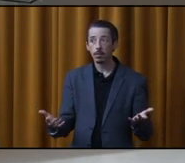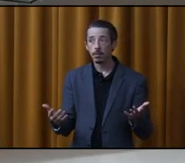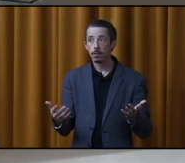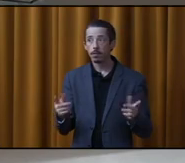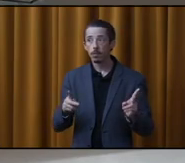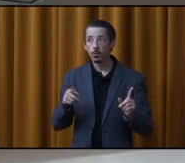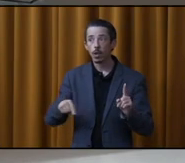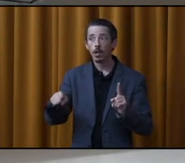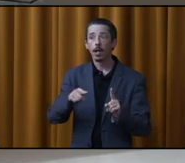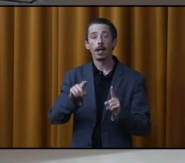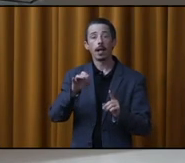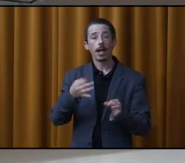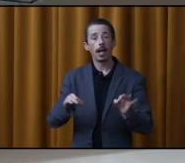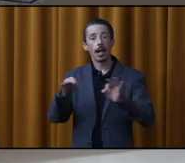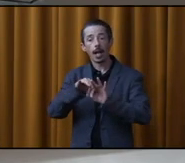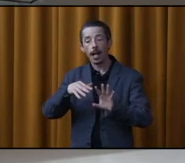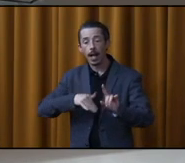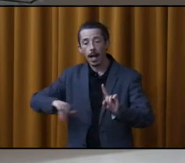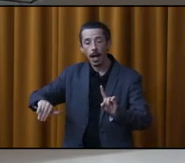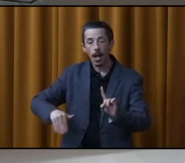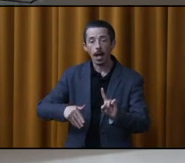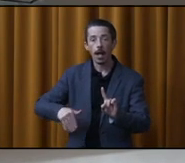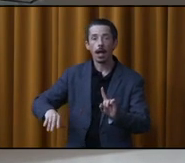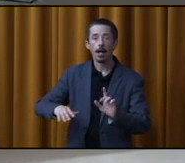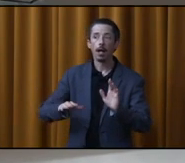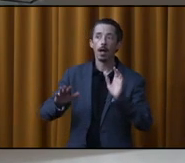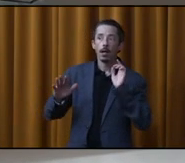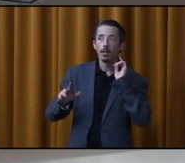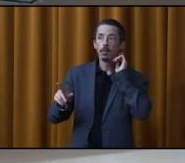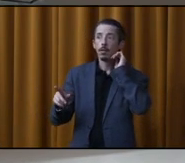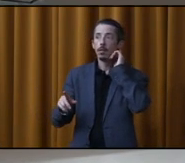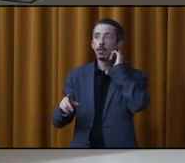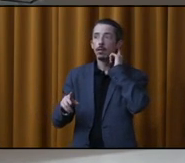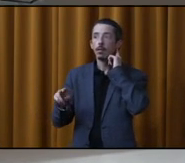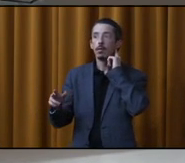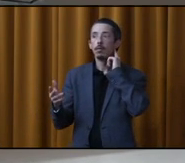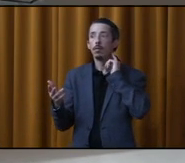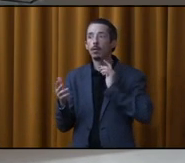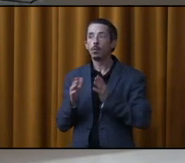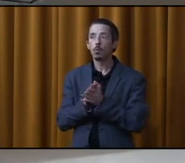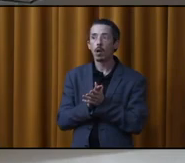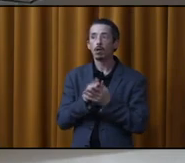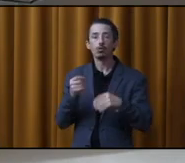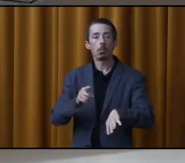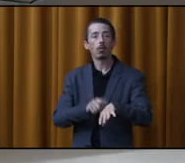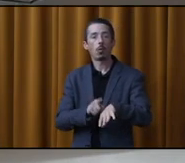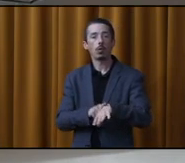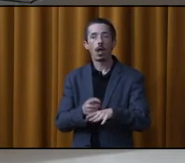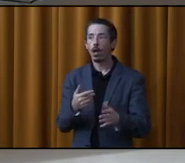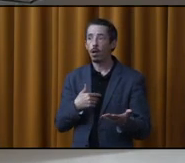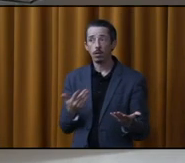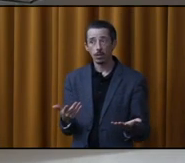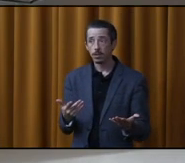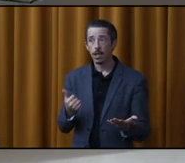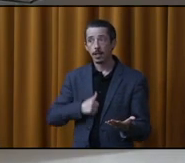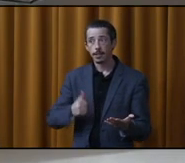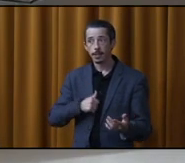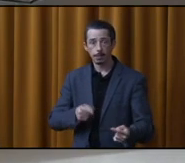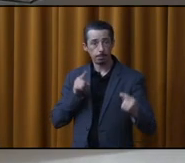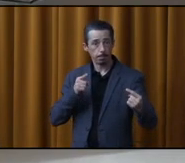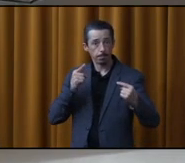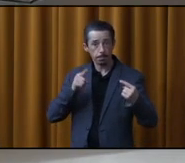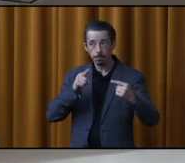la rue de l'église, du Havre, là, ils regardent par terre et ils disent « Tu perds ton temps. » Non, on va essayer.